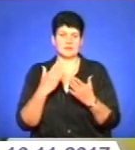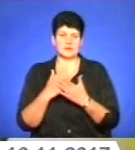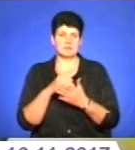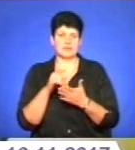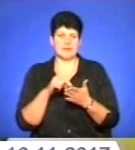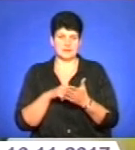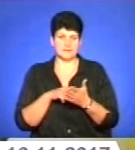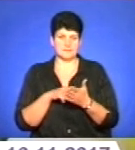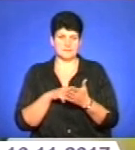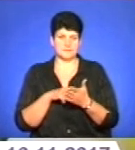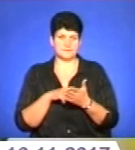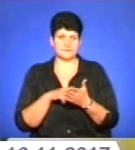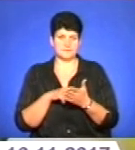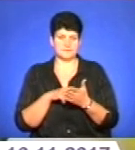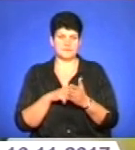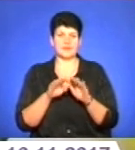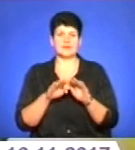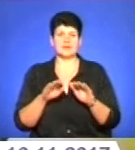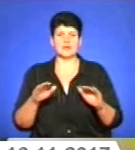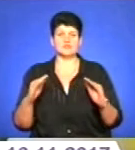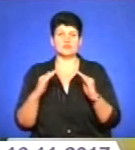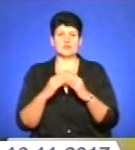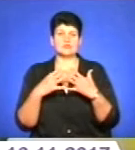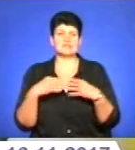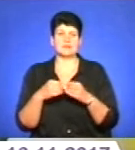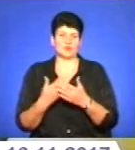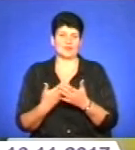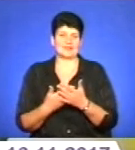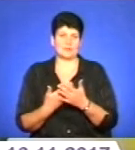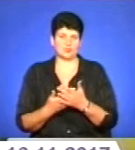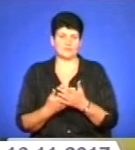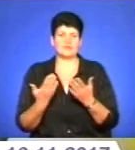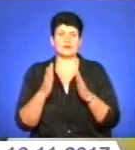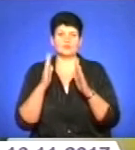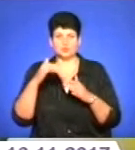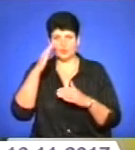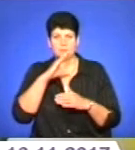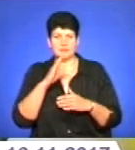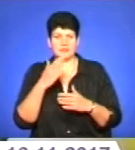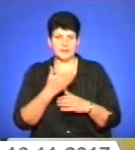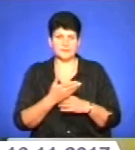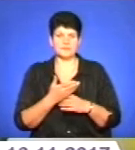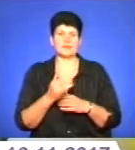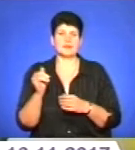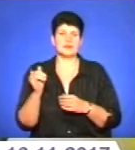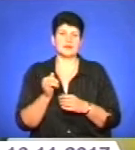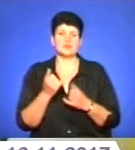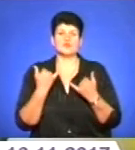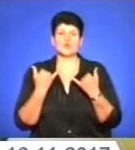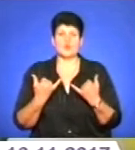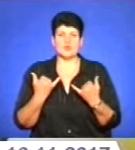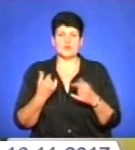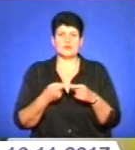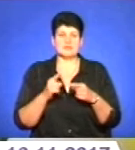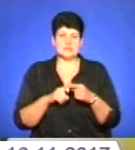дитячих будинків сімейного типу, де будуть батьки. І, власне, сьогодні